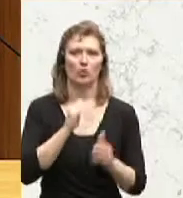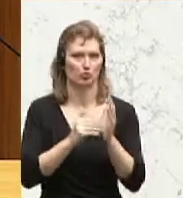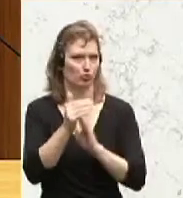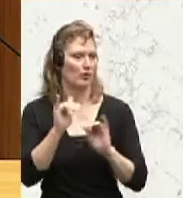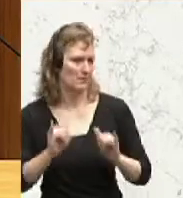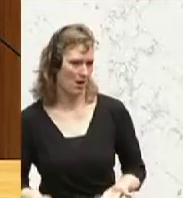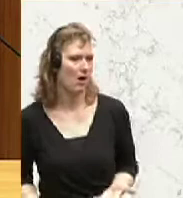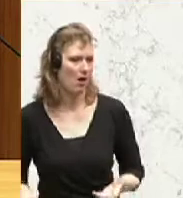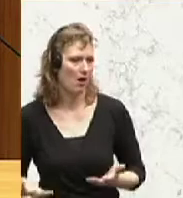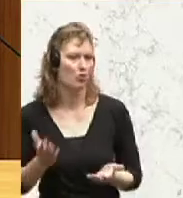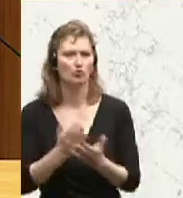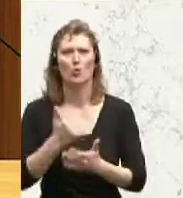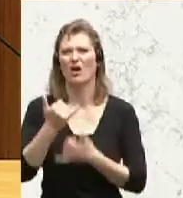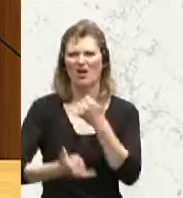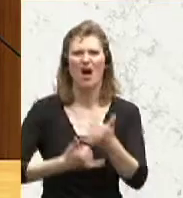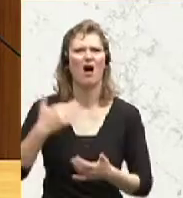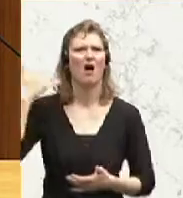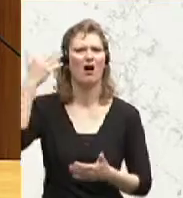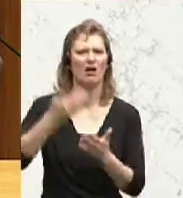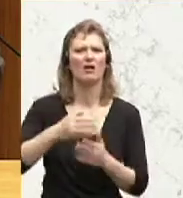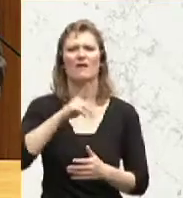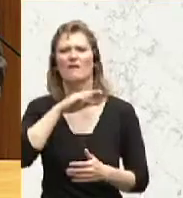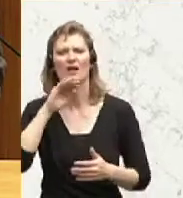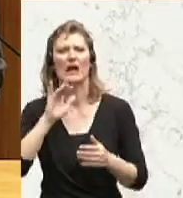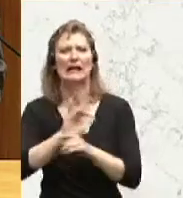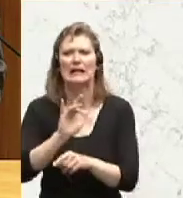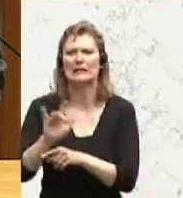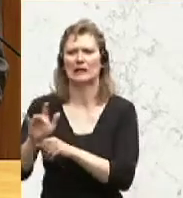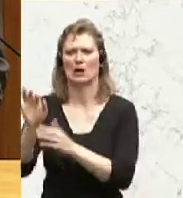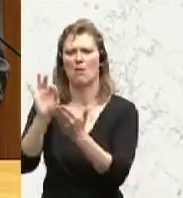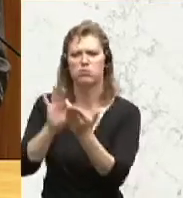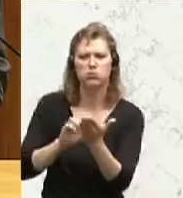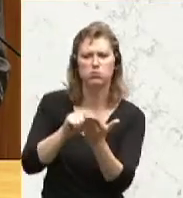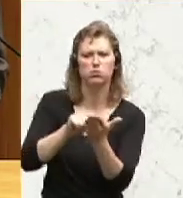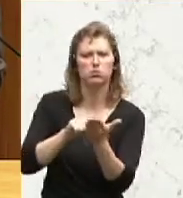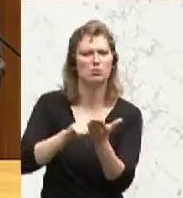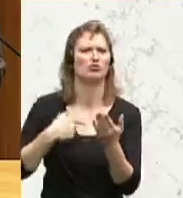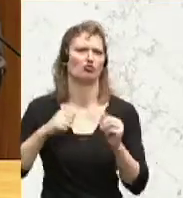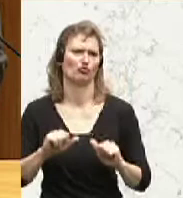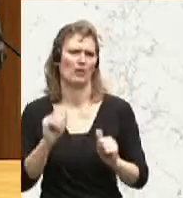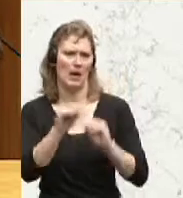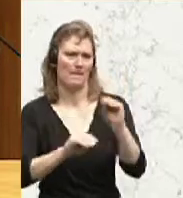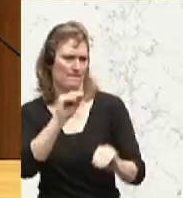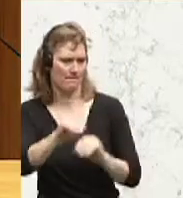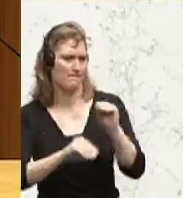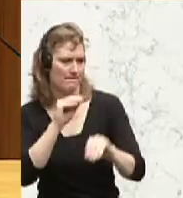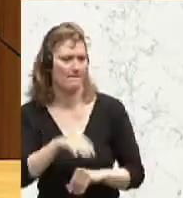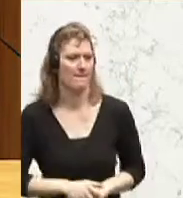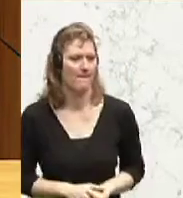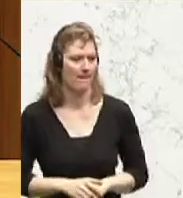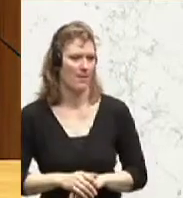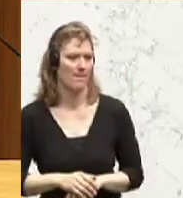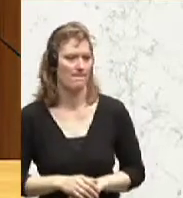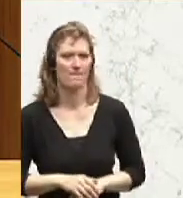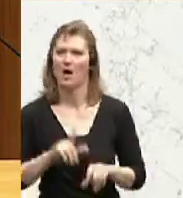seit Jahren massive Kritik an den einen oder anderen Punkten immer wieder auch zum Ausdruck gebracht haben. Wir haben immer wieder